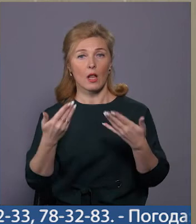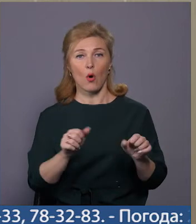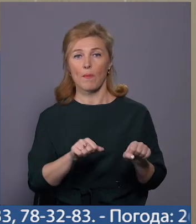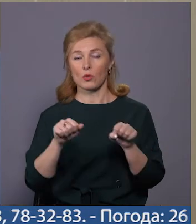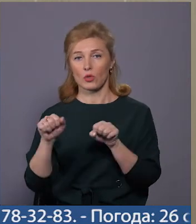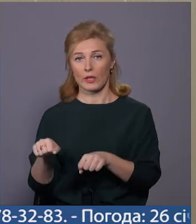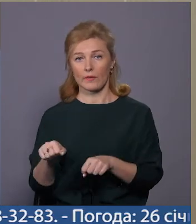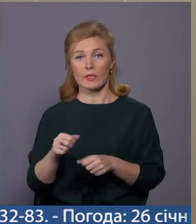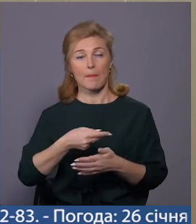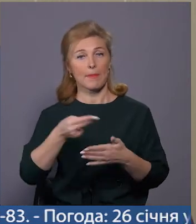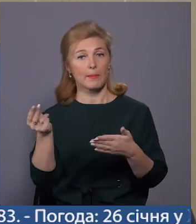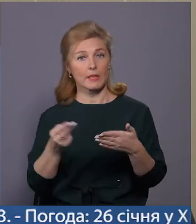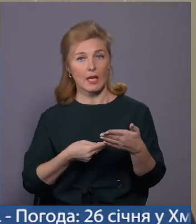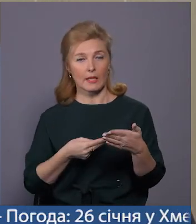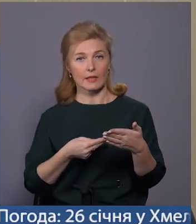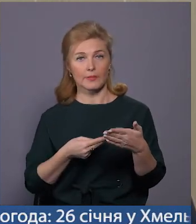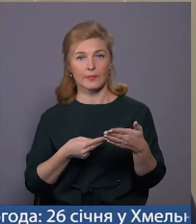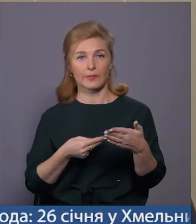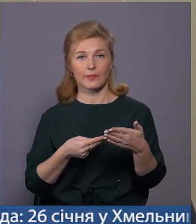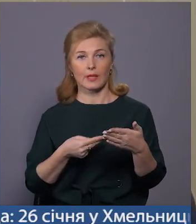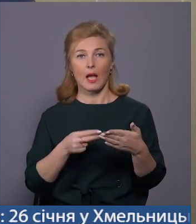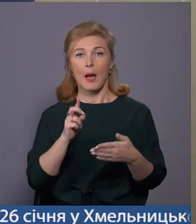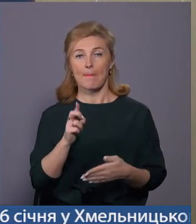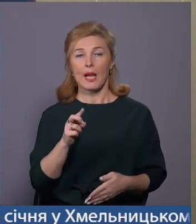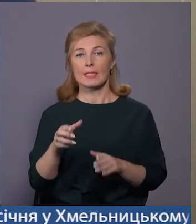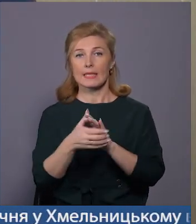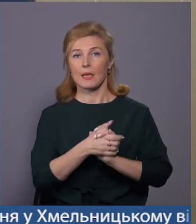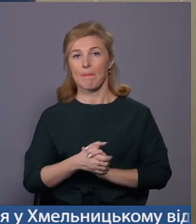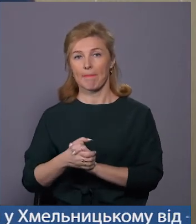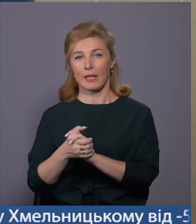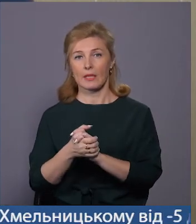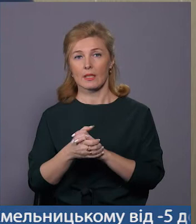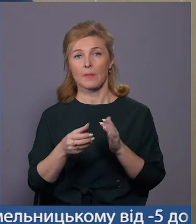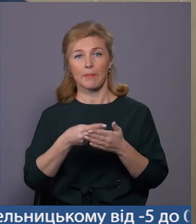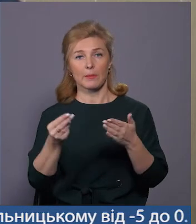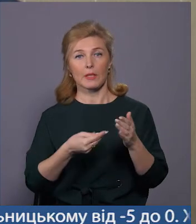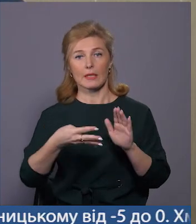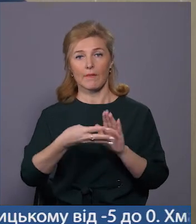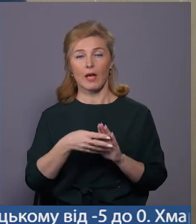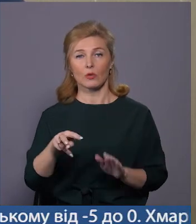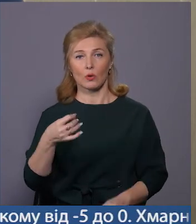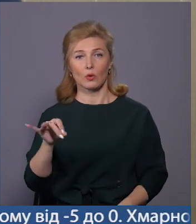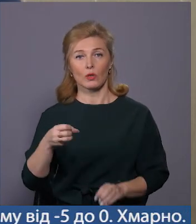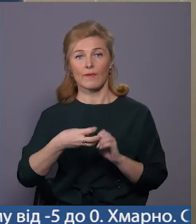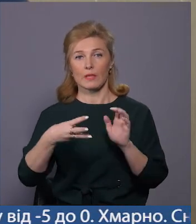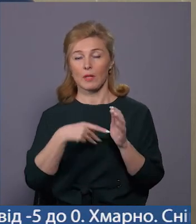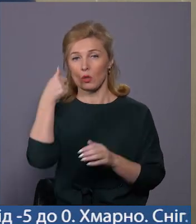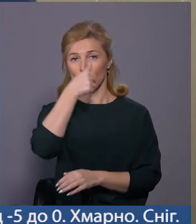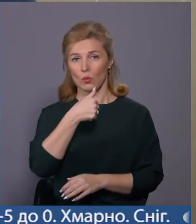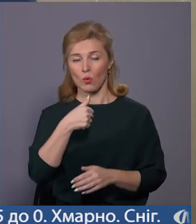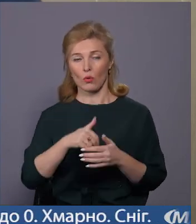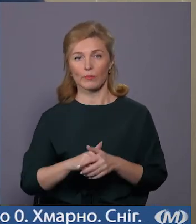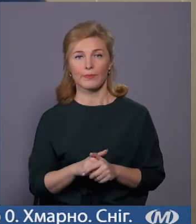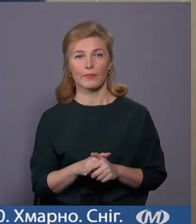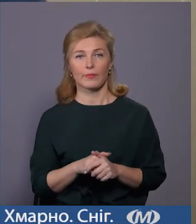центральної ради підписати. Бреський мир підписано 9 лютого 1918 року. Бреський мир